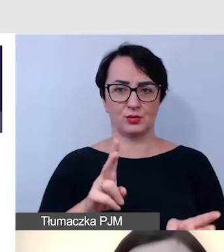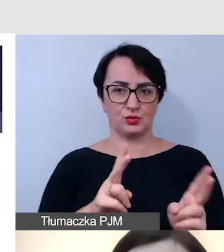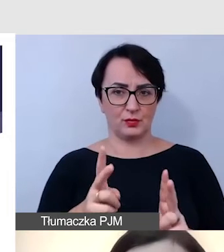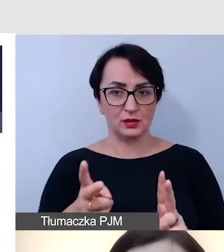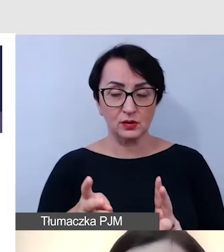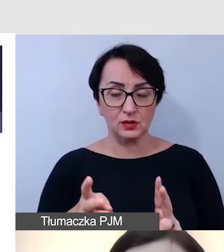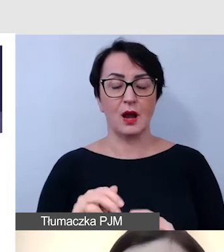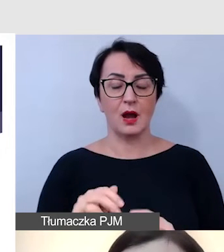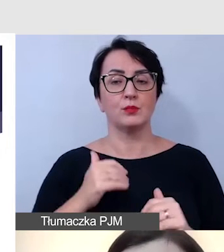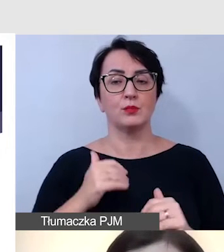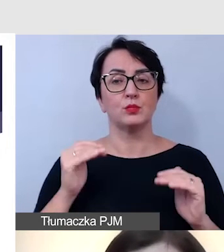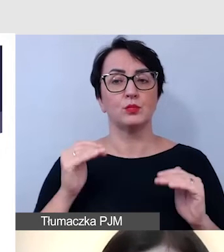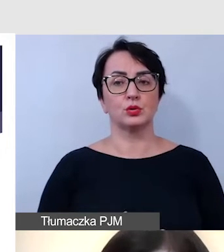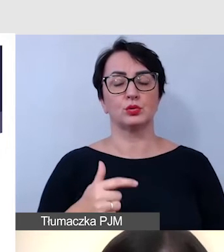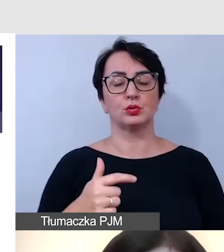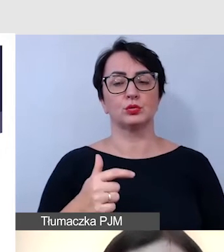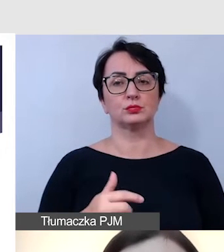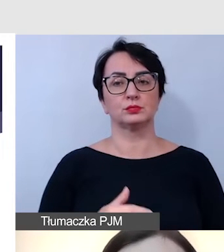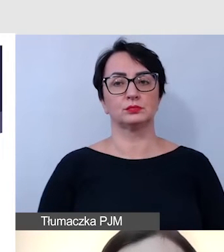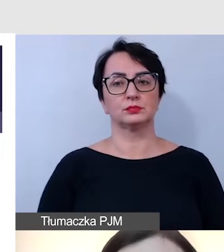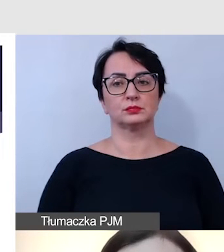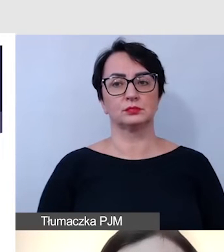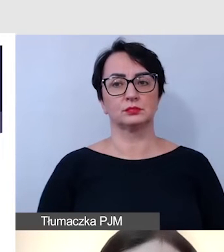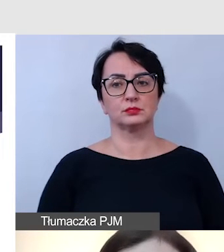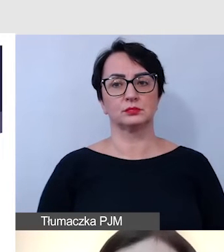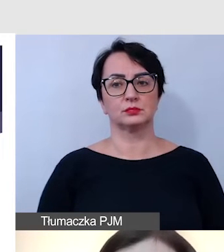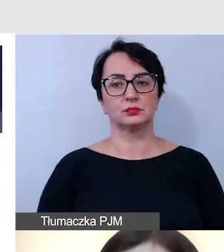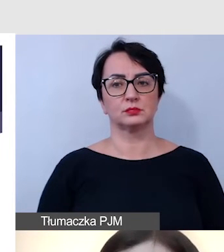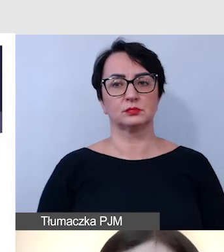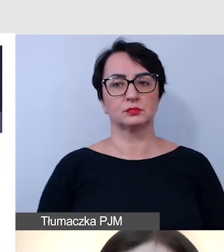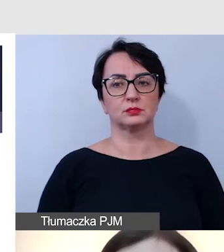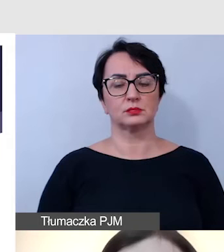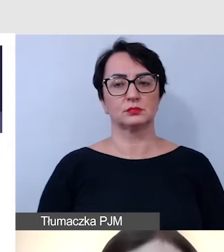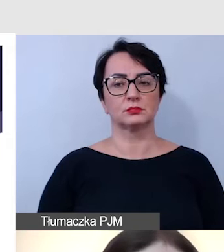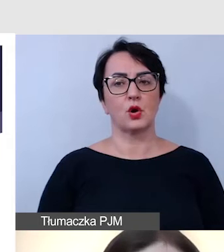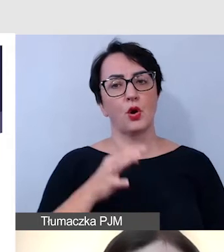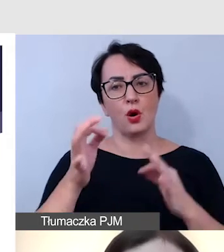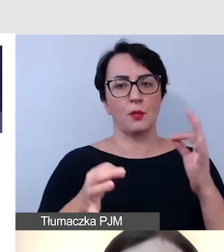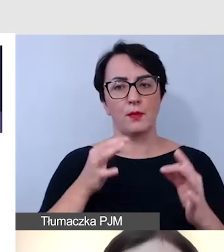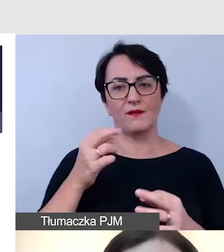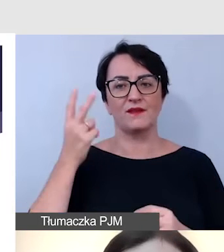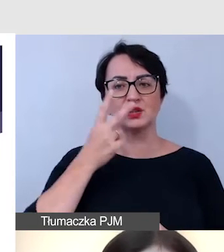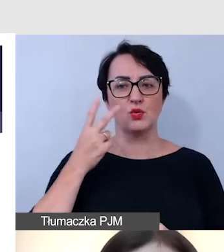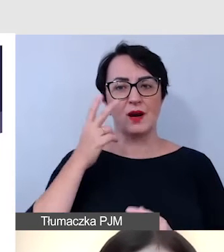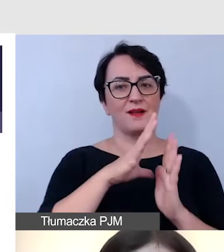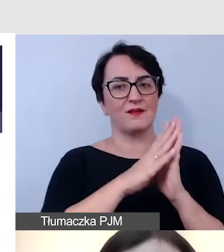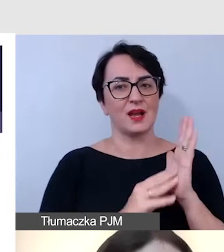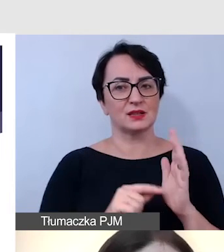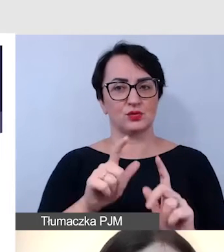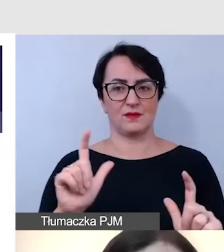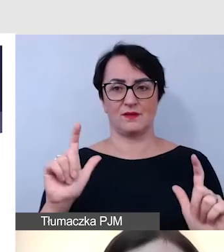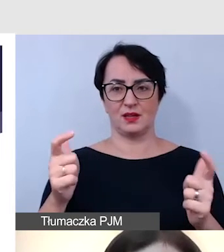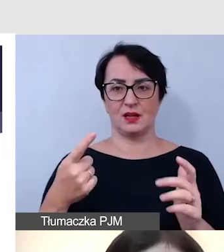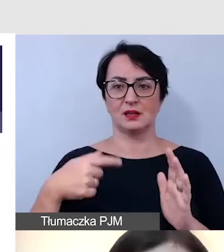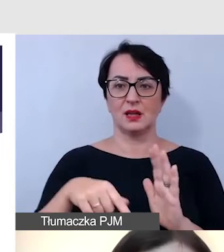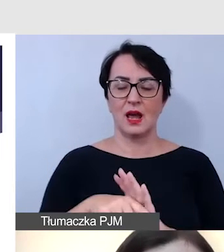przedstawić wizualną wersję wydarzenia dla